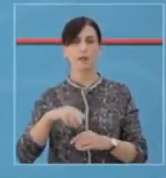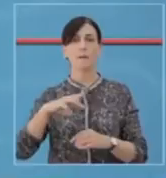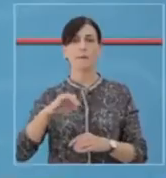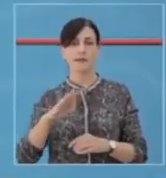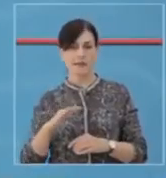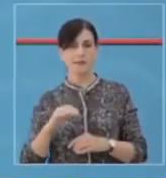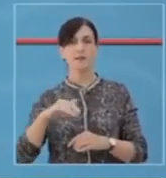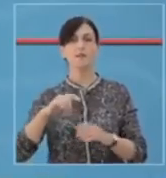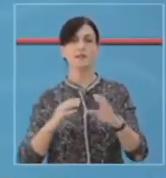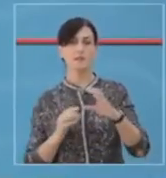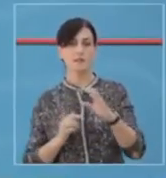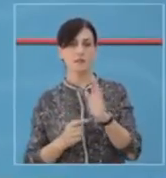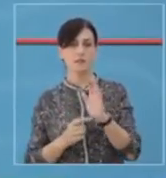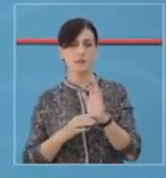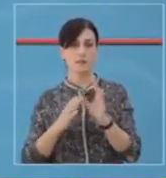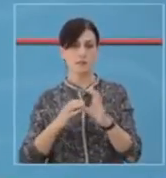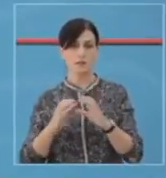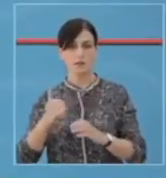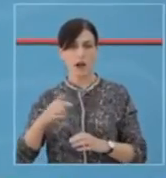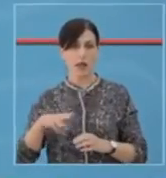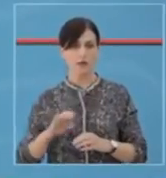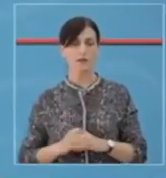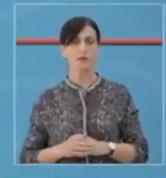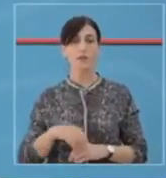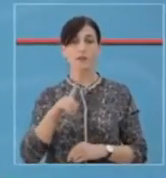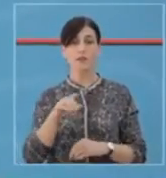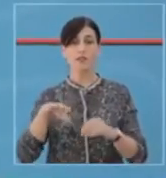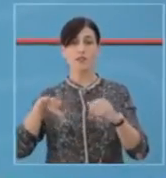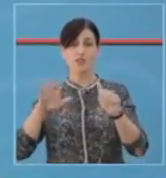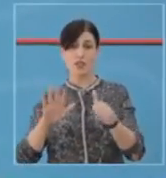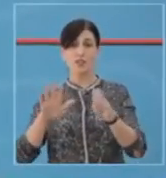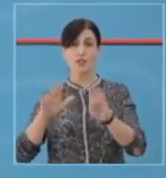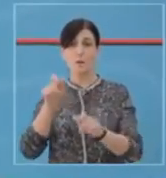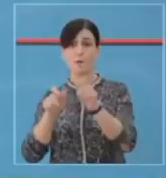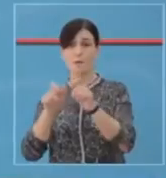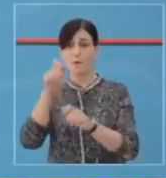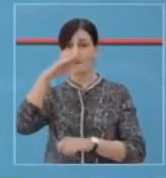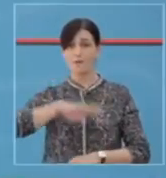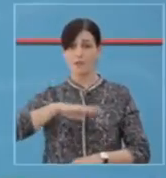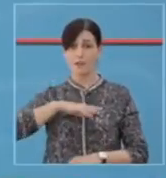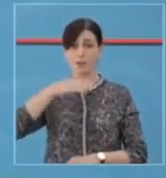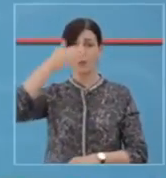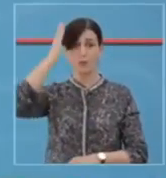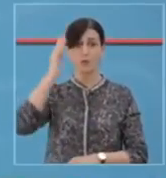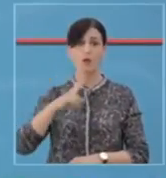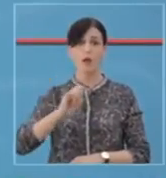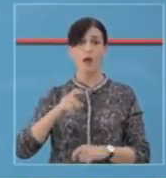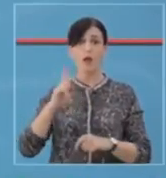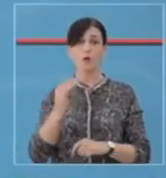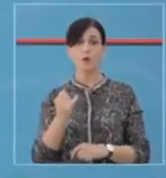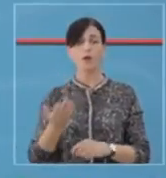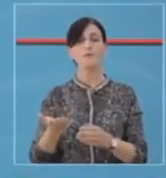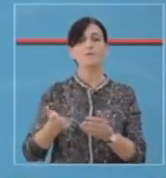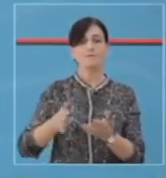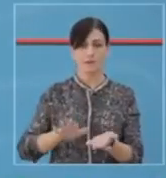mirë dit dhe sarandë. Një 69 vjeqar nga kruja me lokoz akuta, ka ndërruar jetë në spitalin infektiv,